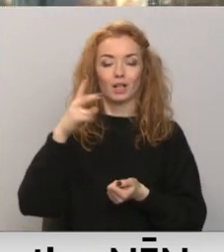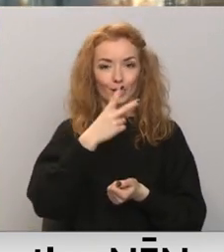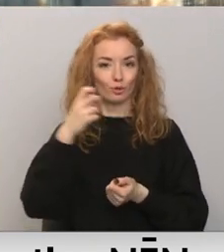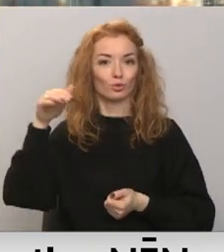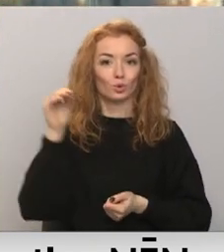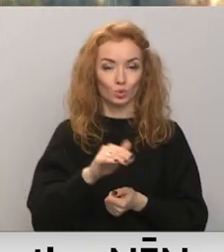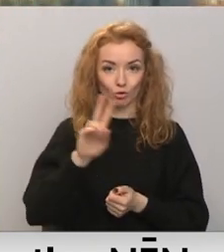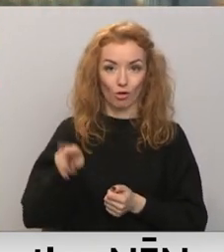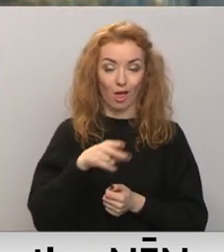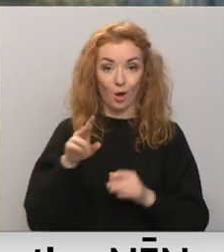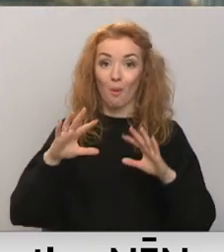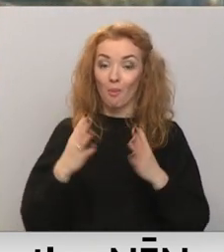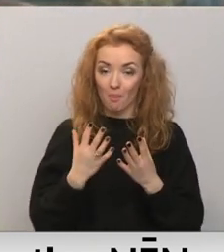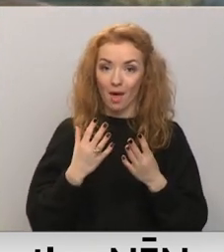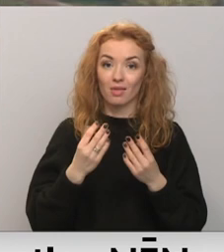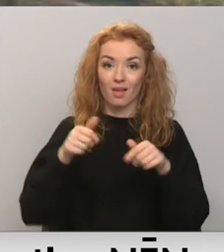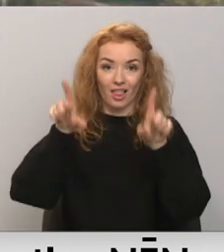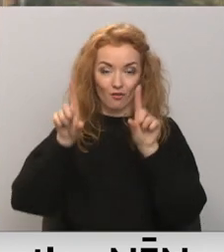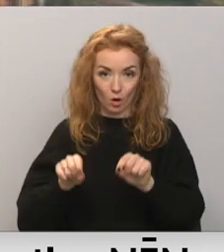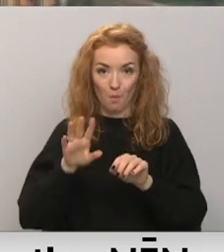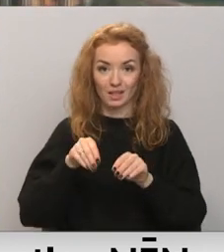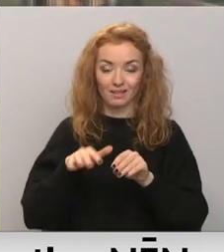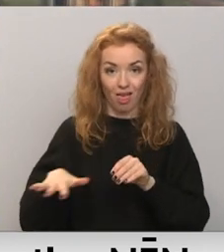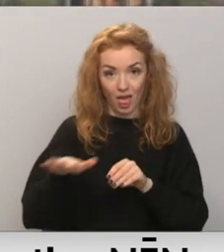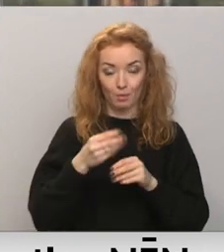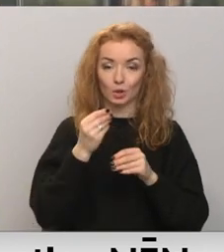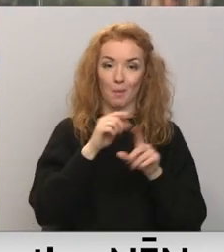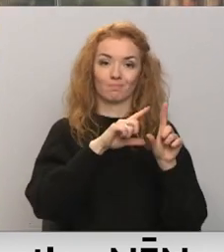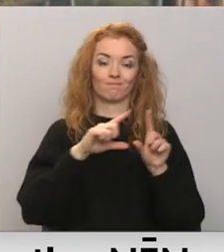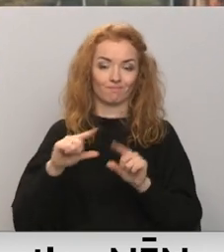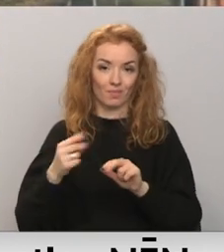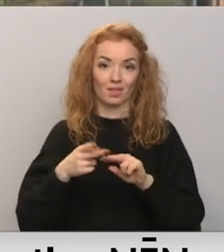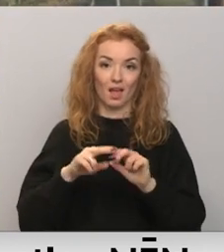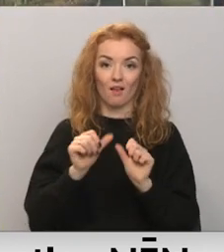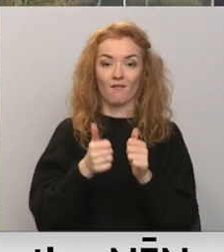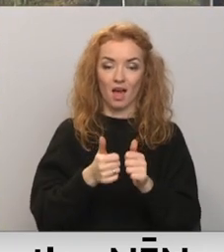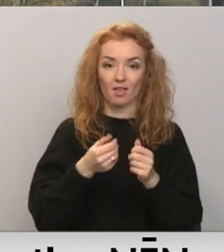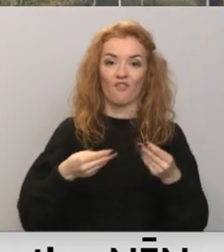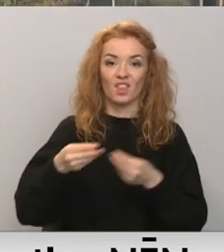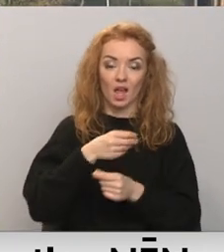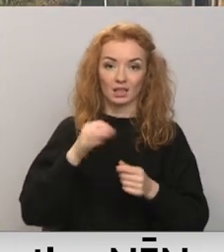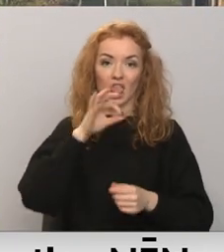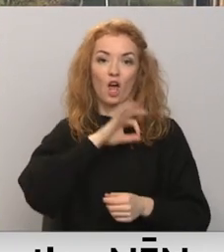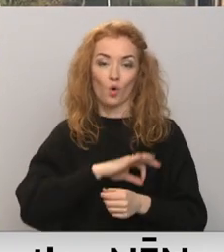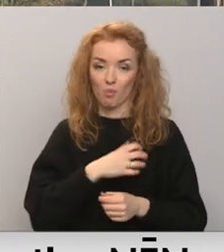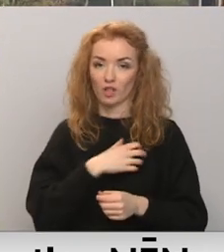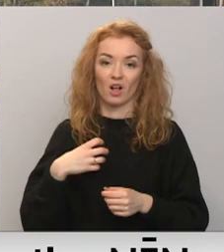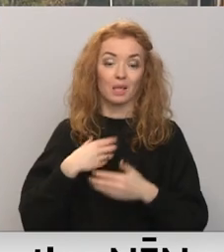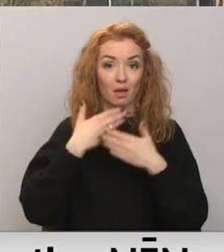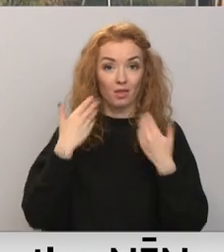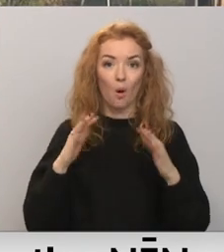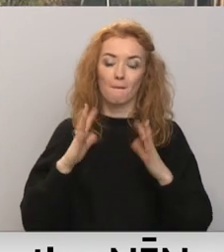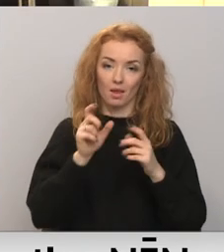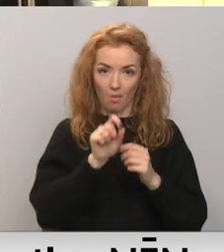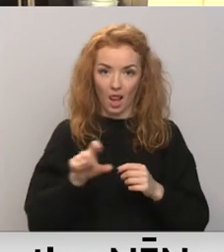tūkstošiem eiro, savukārt atvieglojumos par zemes summa samazināsies. Tādījādi finansiāls iegumus pašvaldībai nebūtu, bet